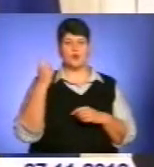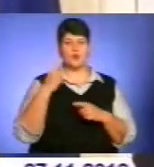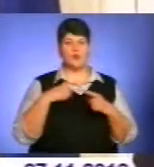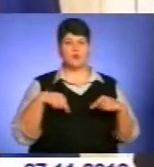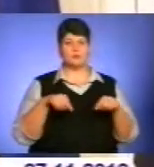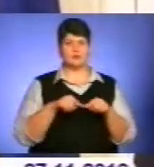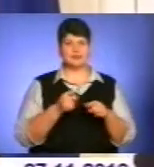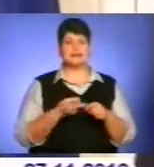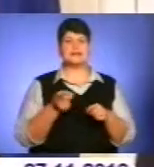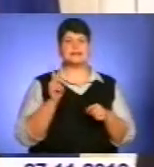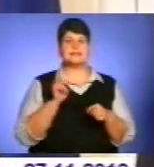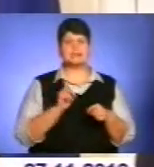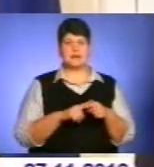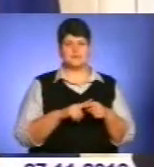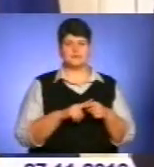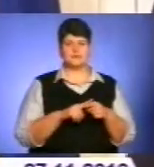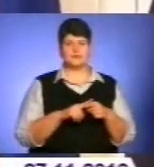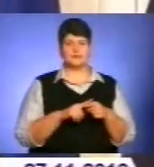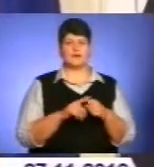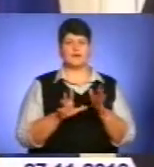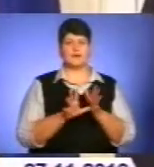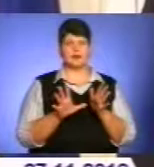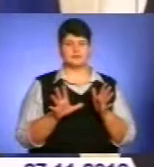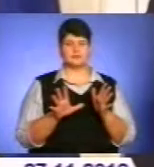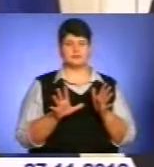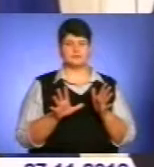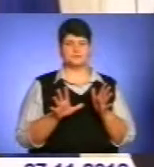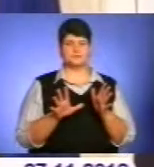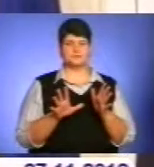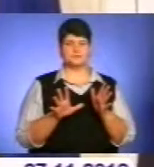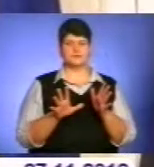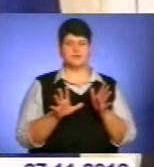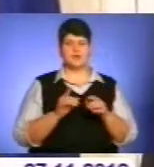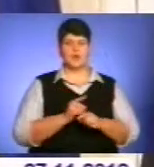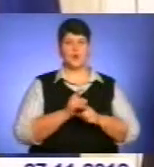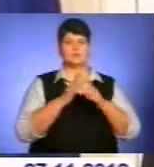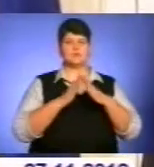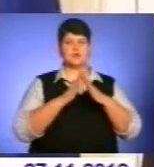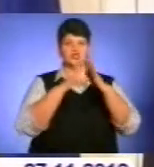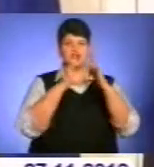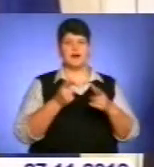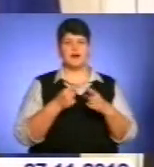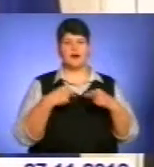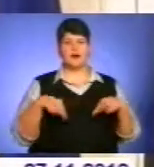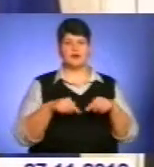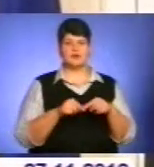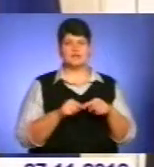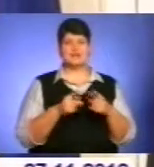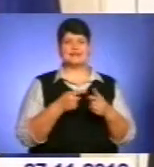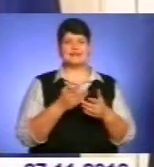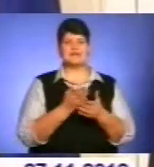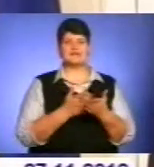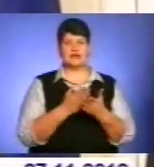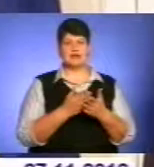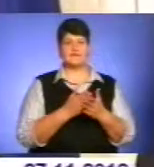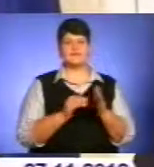це енергетика, космічна галузь і сфера високих